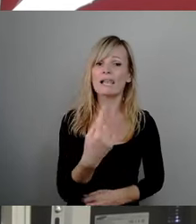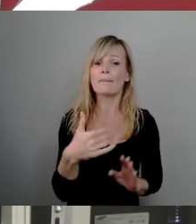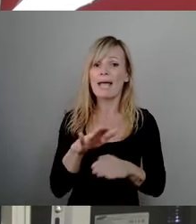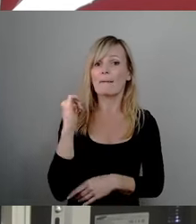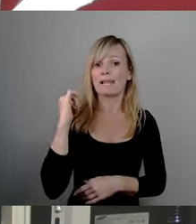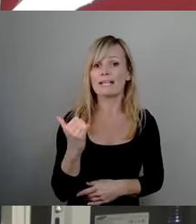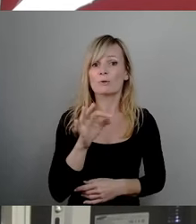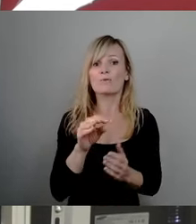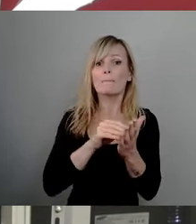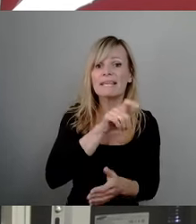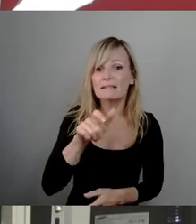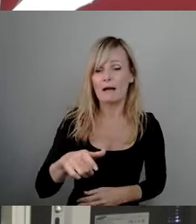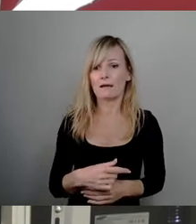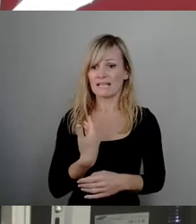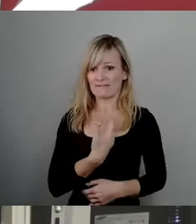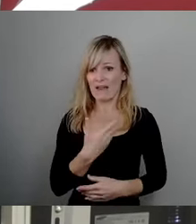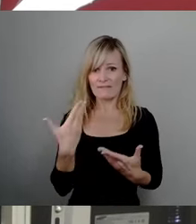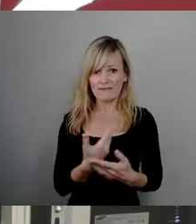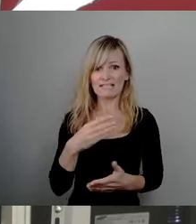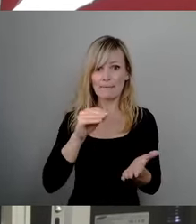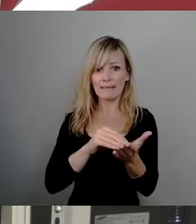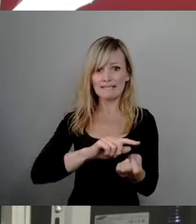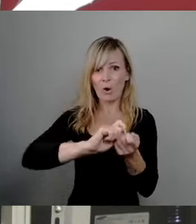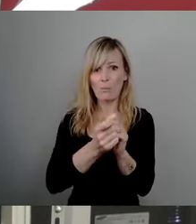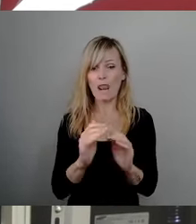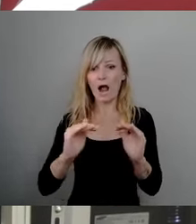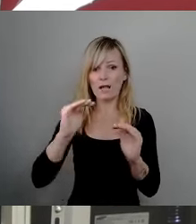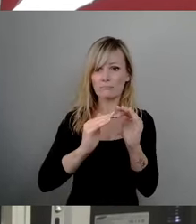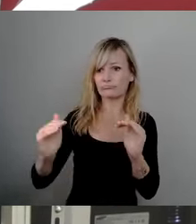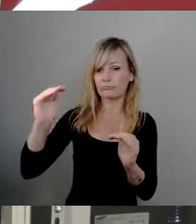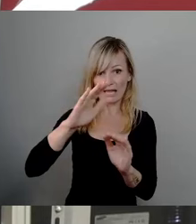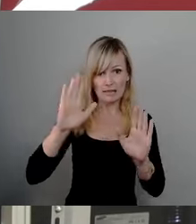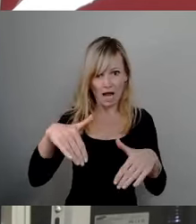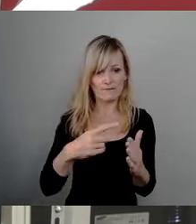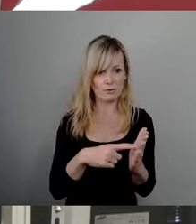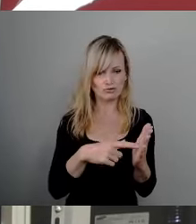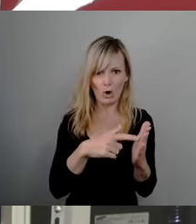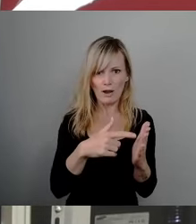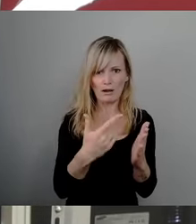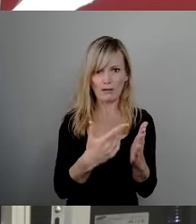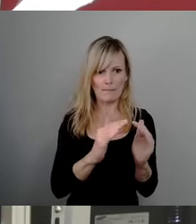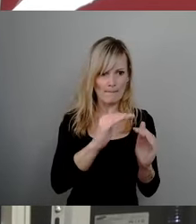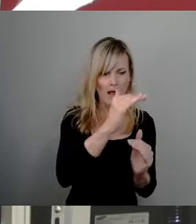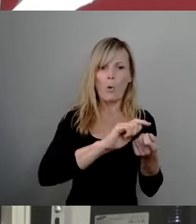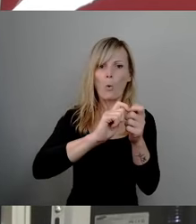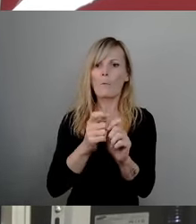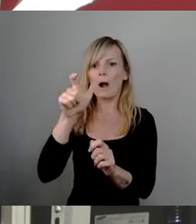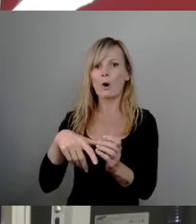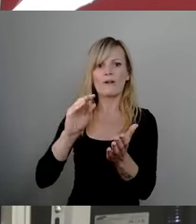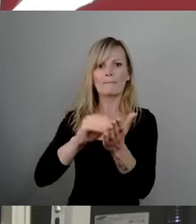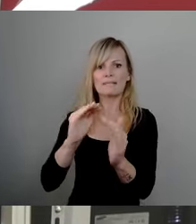Mieter, weil sie im Zweifel auf die Mieter umgelegt wird, darf umgelegt werden, wird auch umgelegt werden. Und im Zweifel bedeutet es, dass höhere